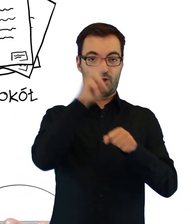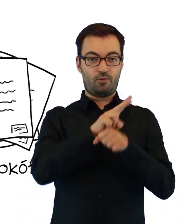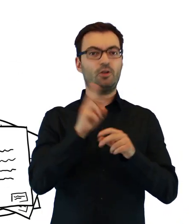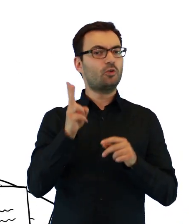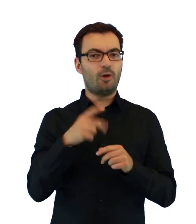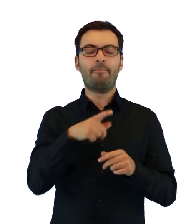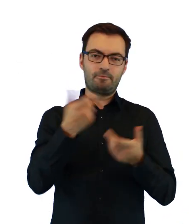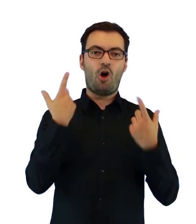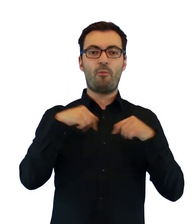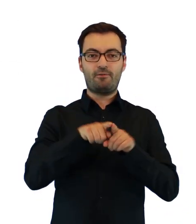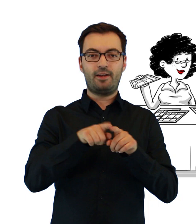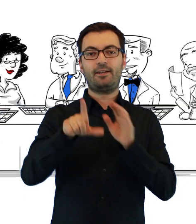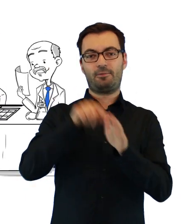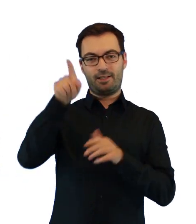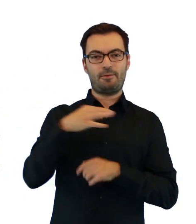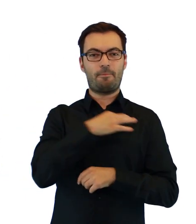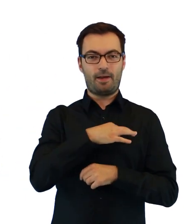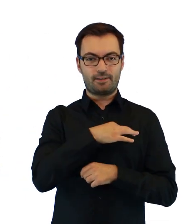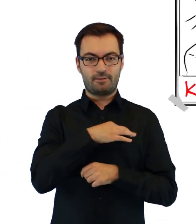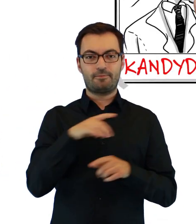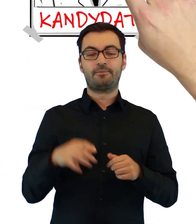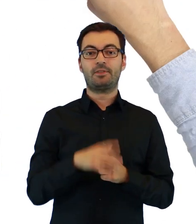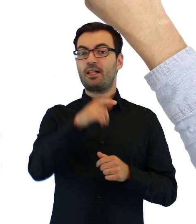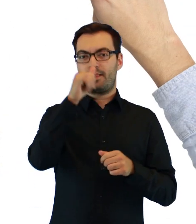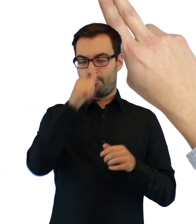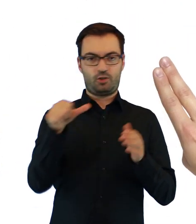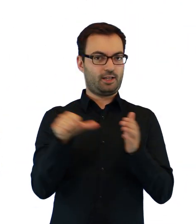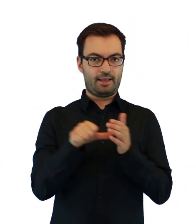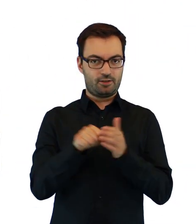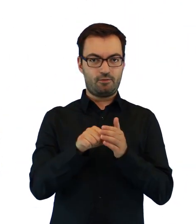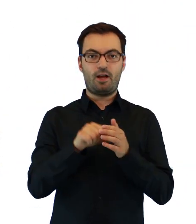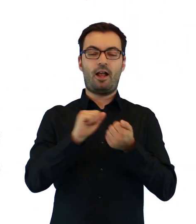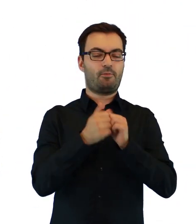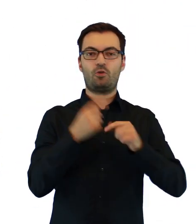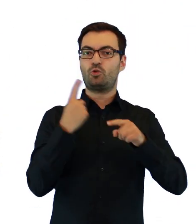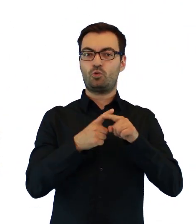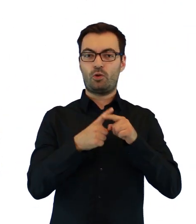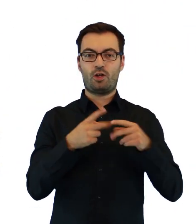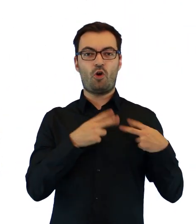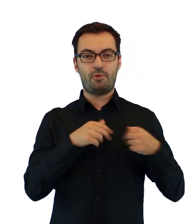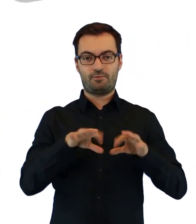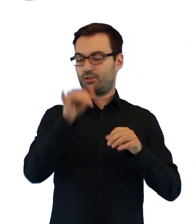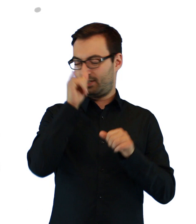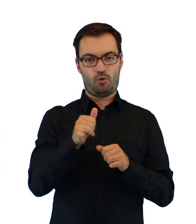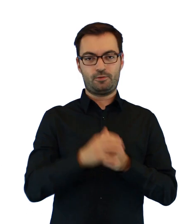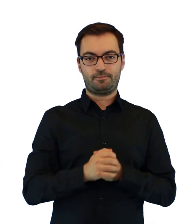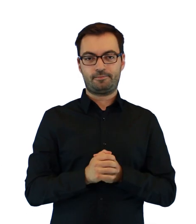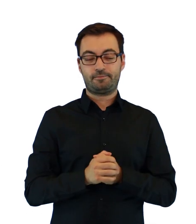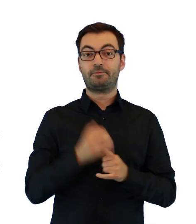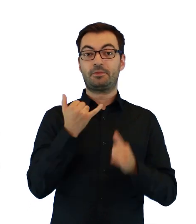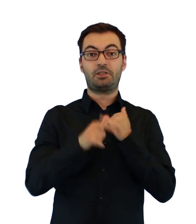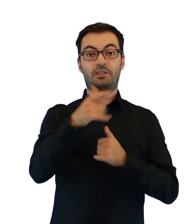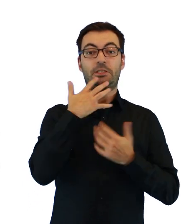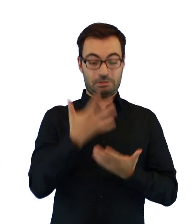zaufania to wyborca wyznaczony przez Komitet Wyborczy. Nie może on być np. kandydatem w wyborach ani członkiem Komisji Wyborczej.